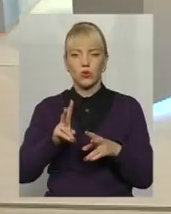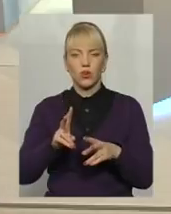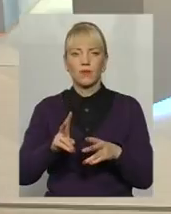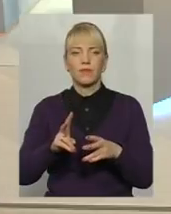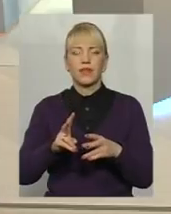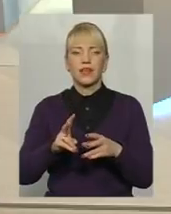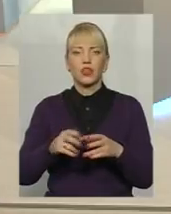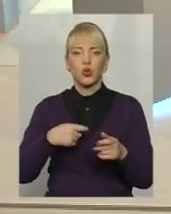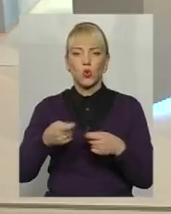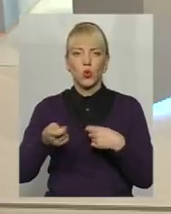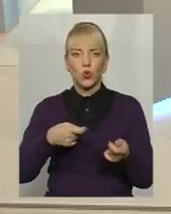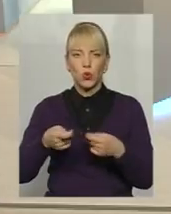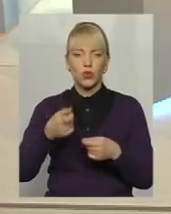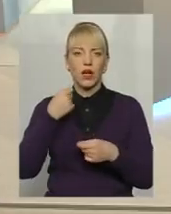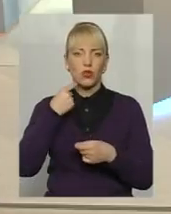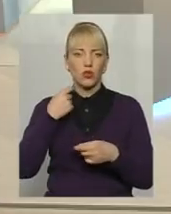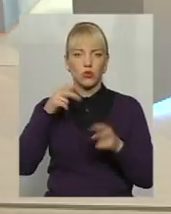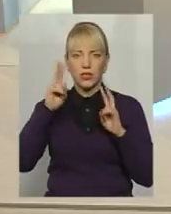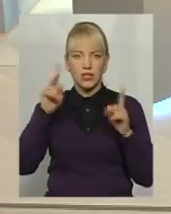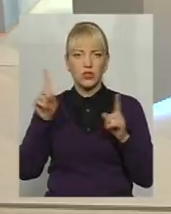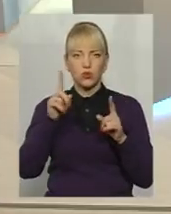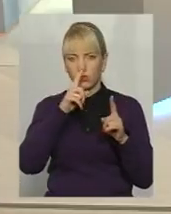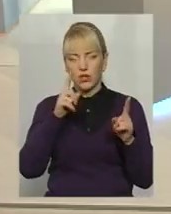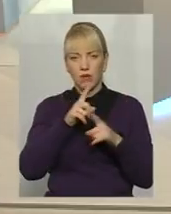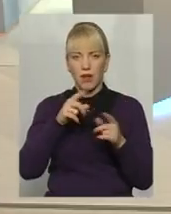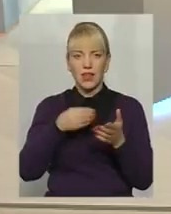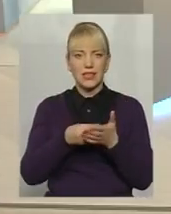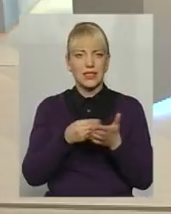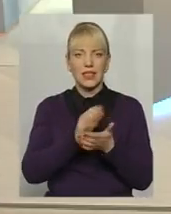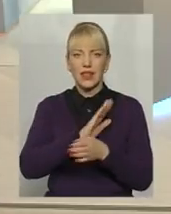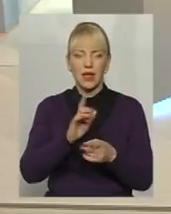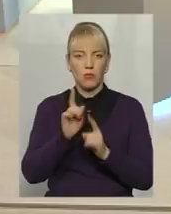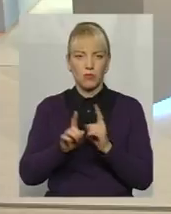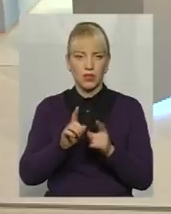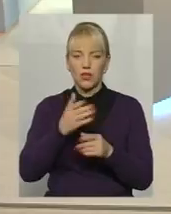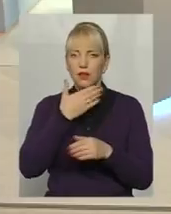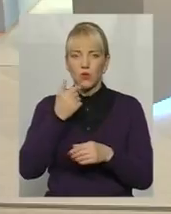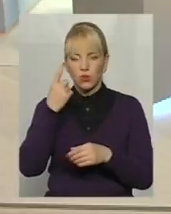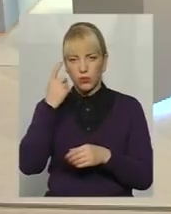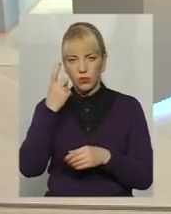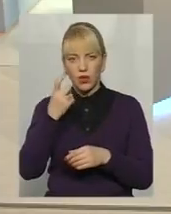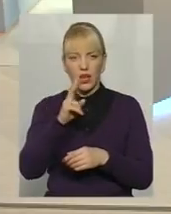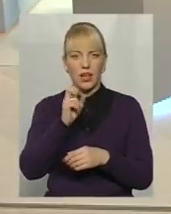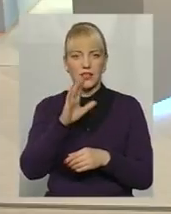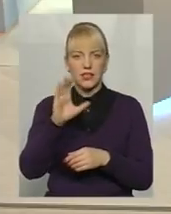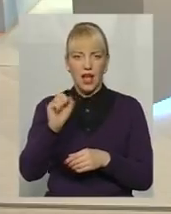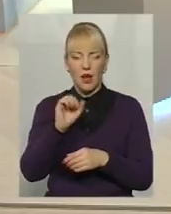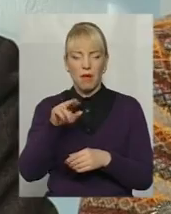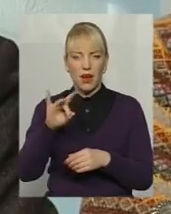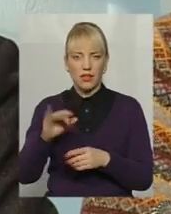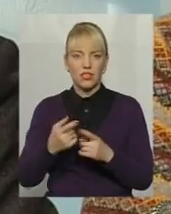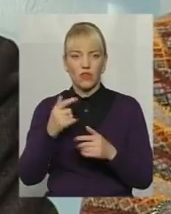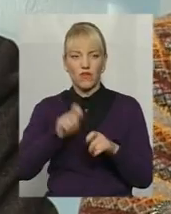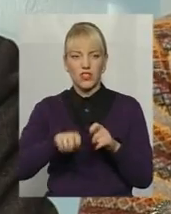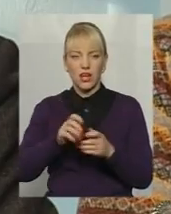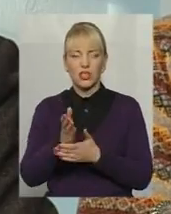алкоголем, але вони не знали, що помінялася мінімальна ціна з різних причин, або не перепрограмували касовий апарат. Сьогодні фіскальна служба має